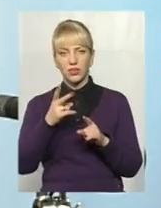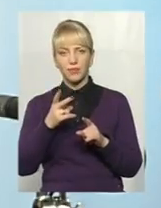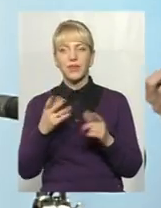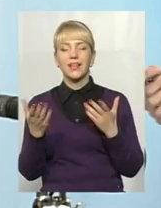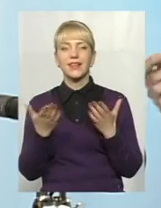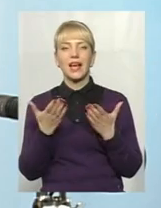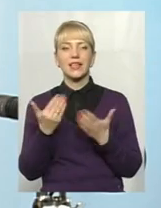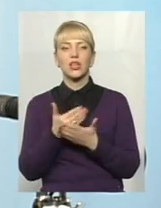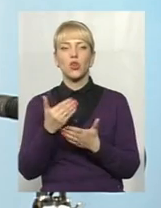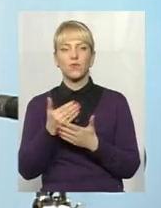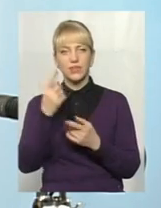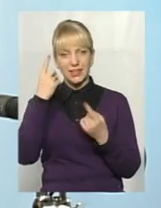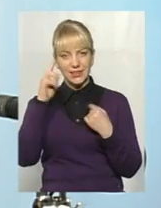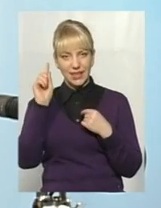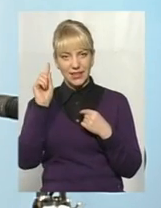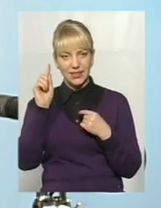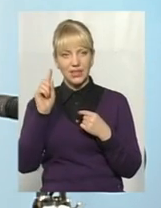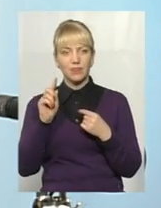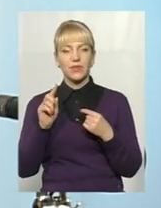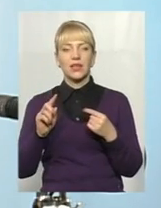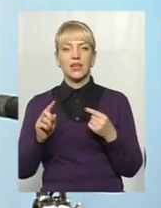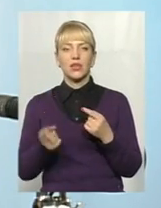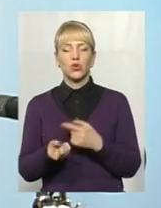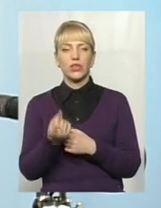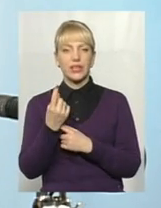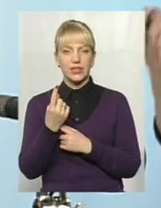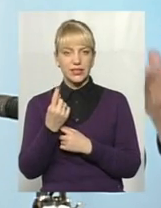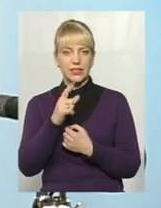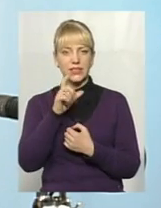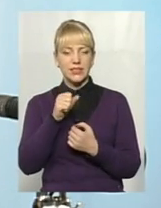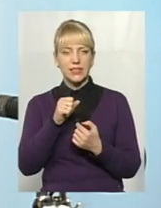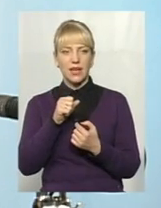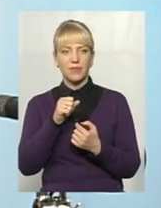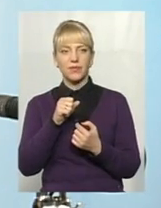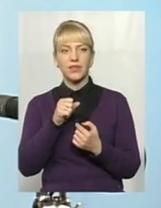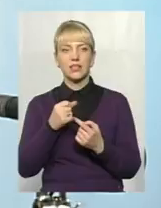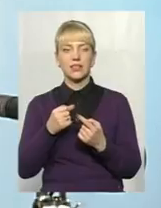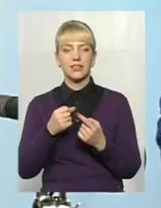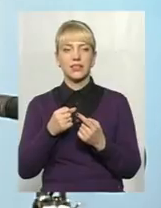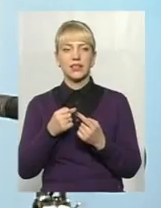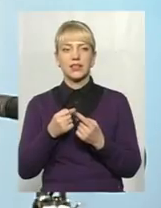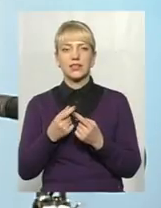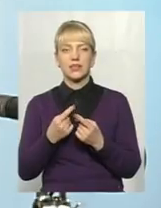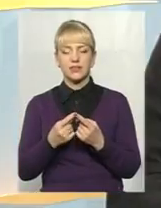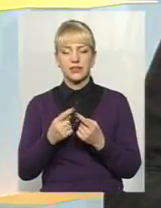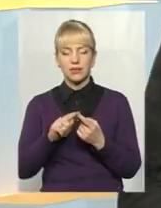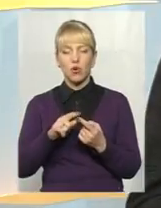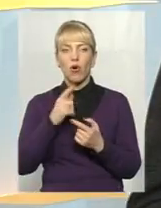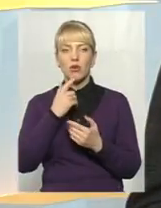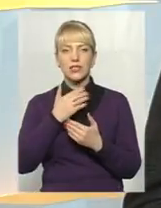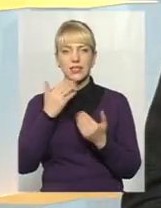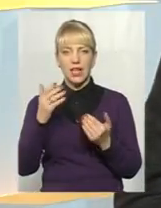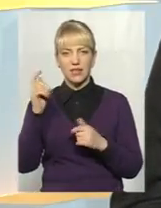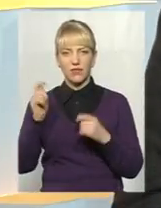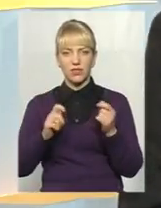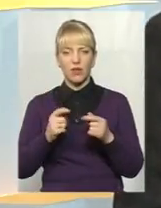Які нові ідеї родилися за підсумками останнього фестивалю? Саме головна